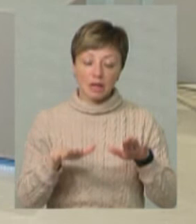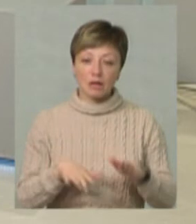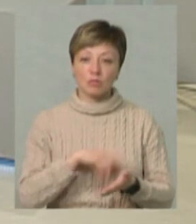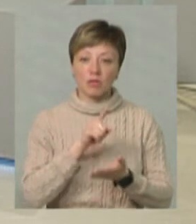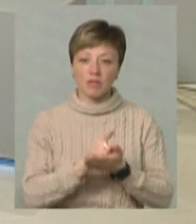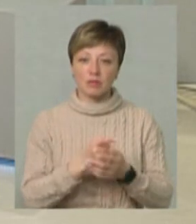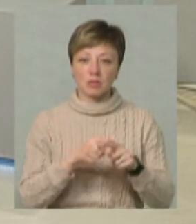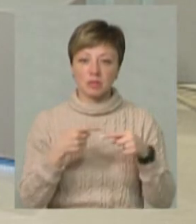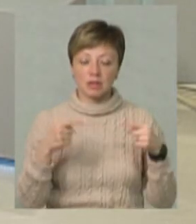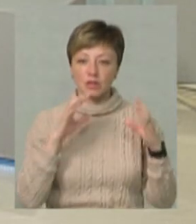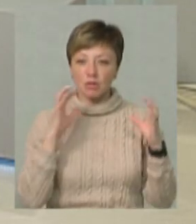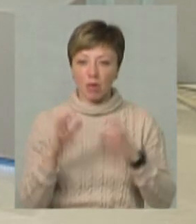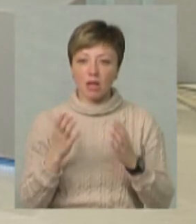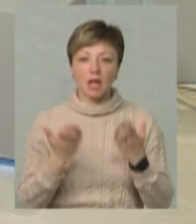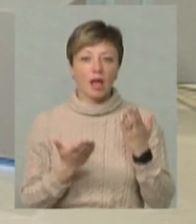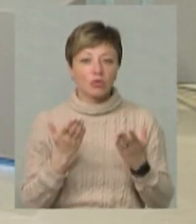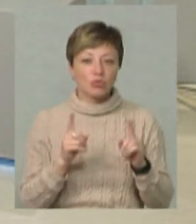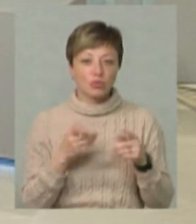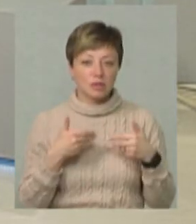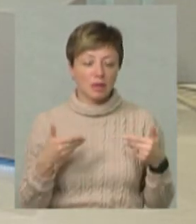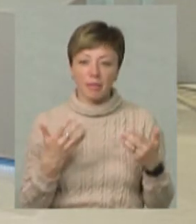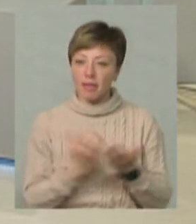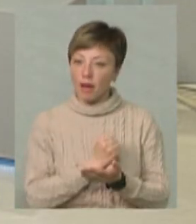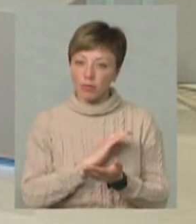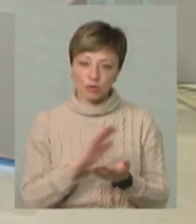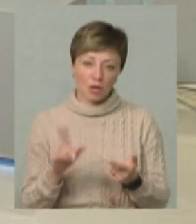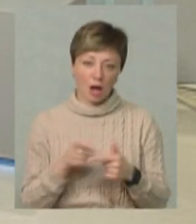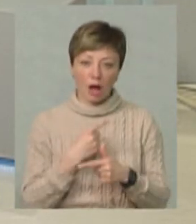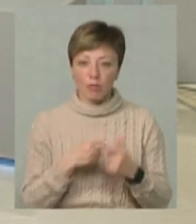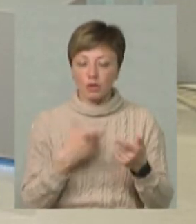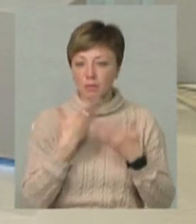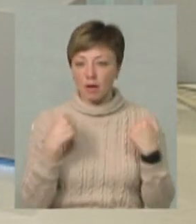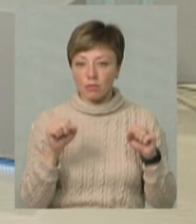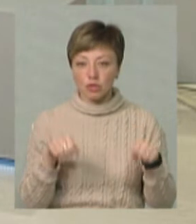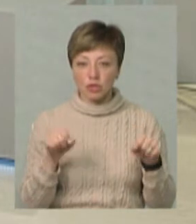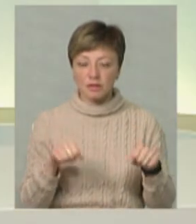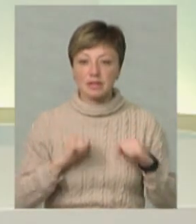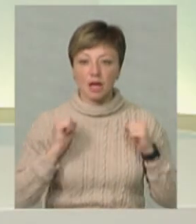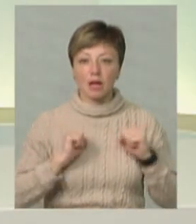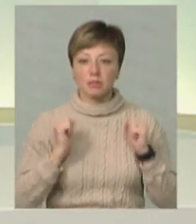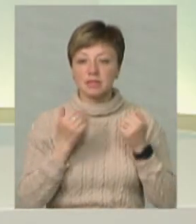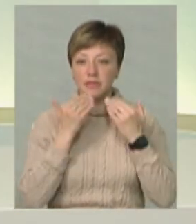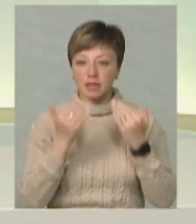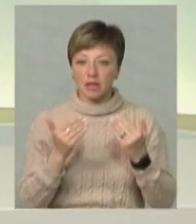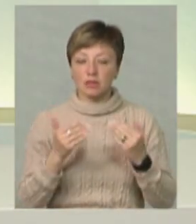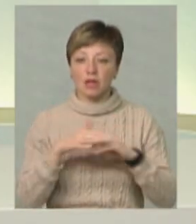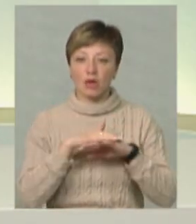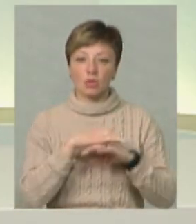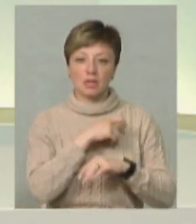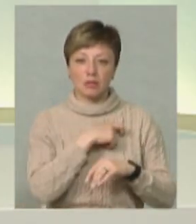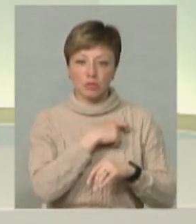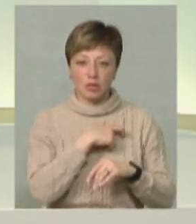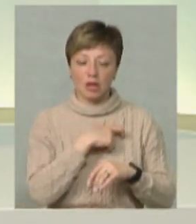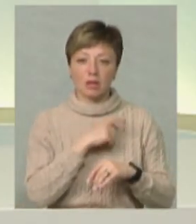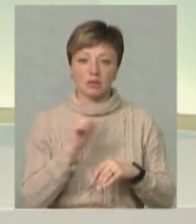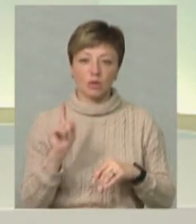повинні всі дбати. Якщо щось нам не виходить чи немає можливості, ми стараємося звертатися до наших народних депутатів.